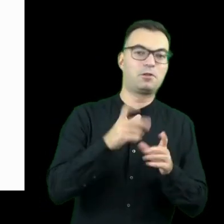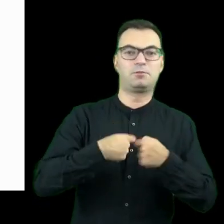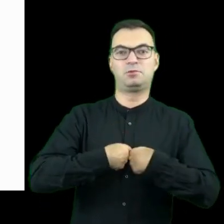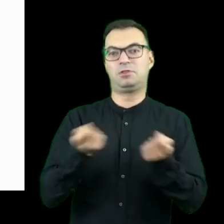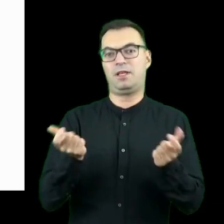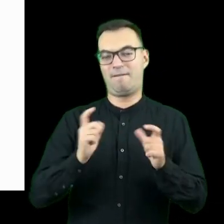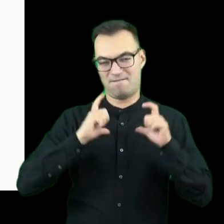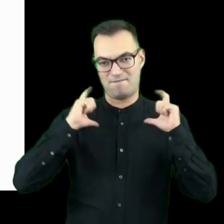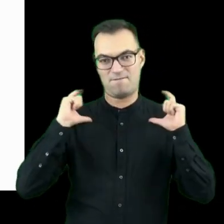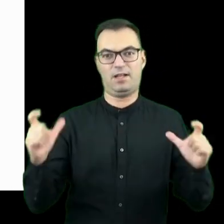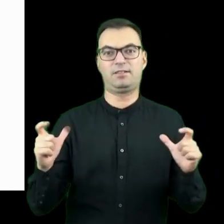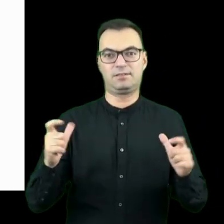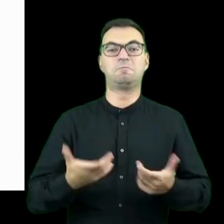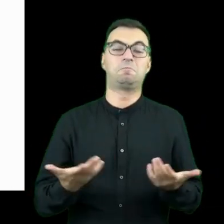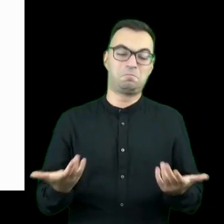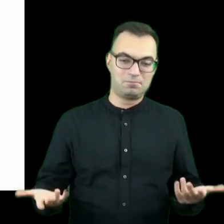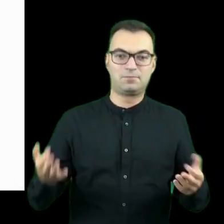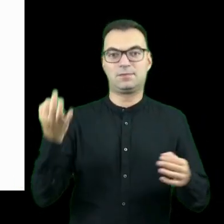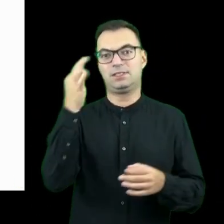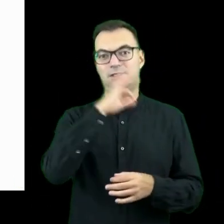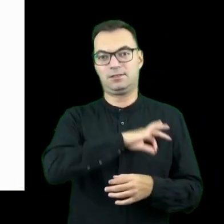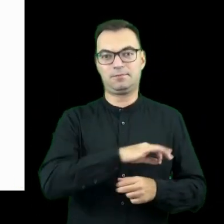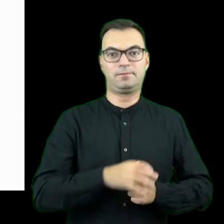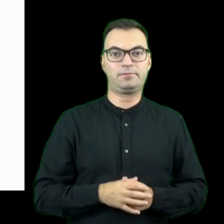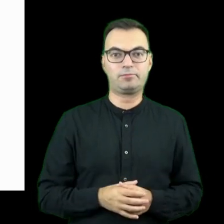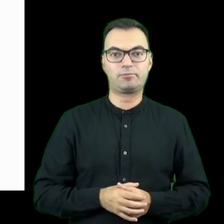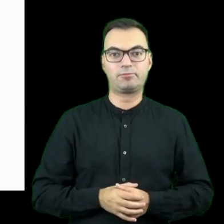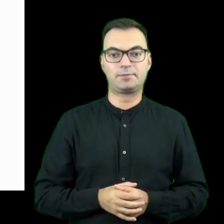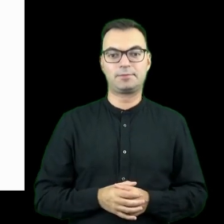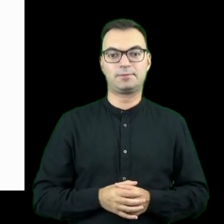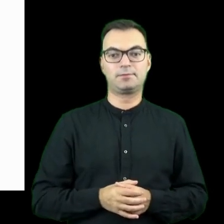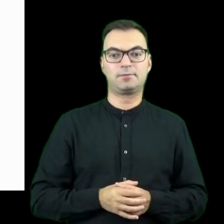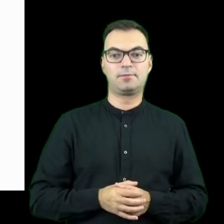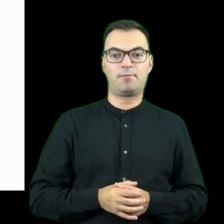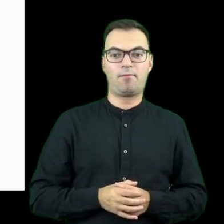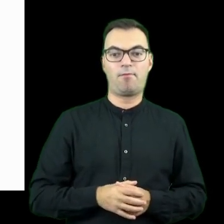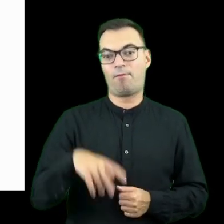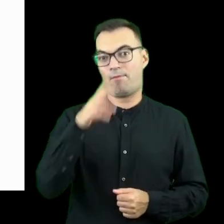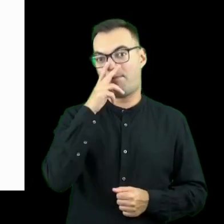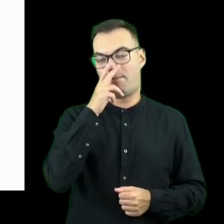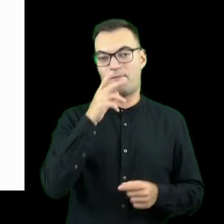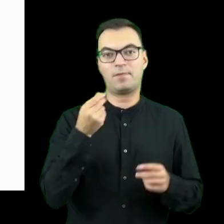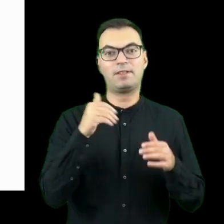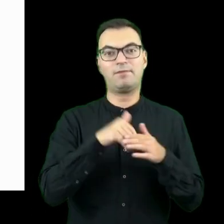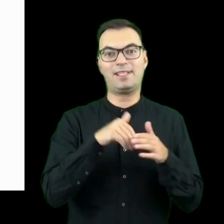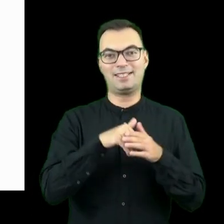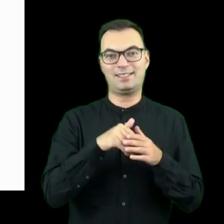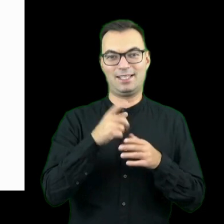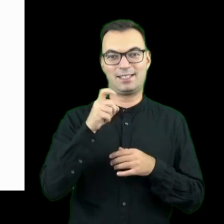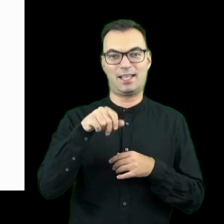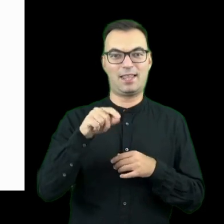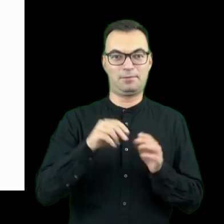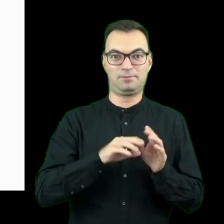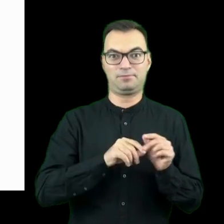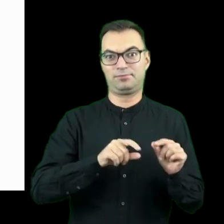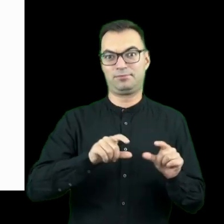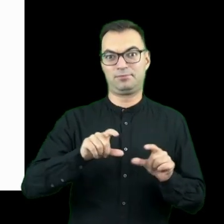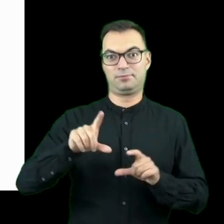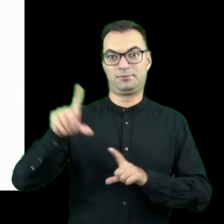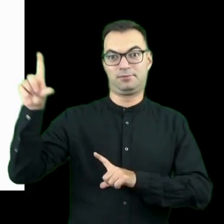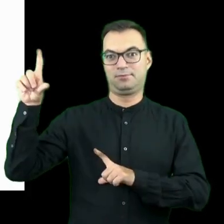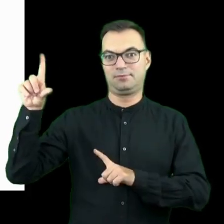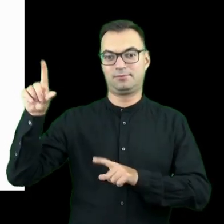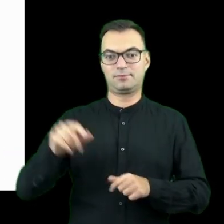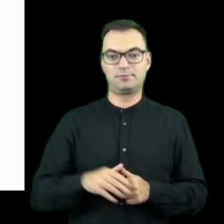bardzo dużo. No i znowu, jeżeli przyjrzymy się temu, w jaki sposób te inwestycje w startupy wzrastają, no to widzimy tutaj dosyć